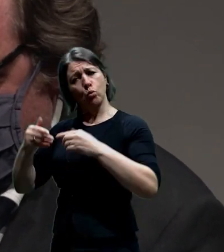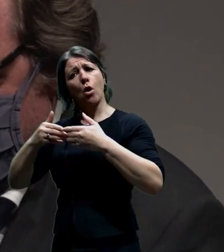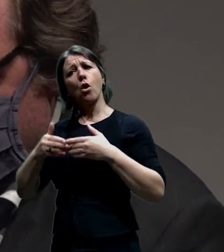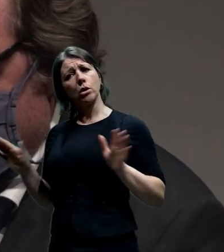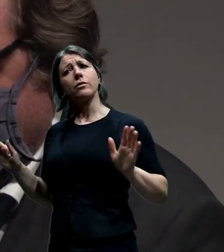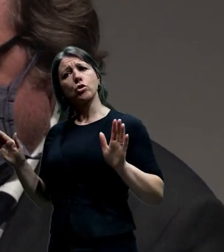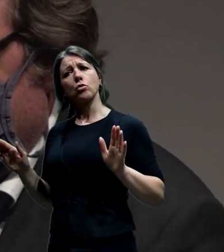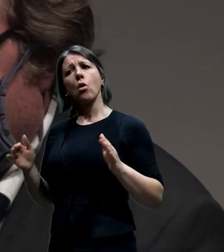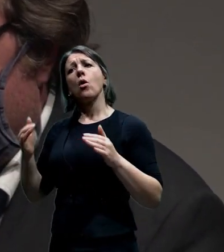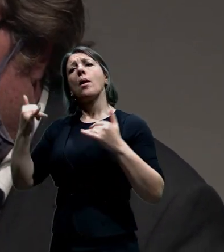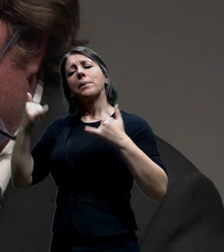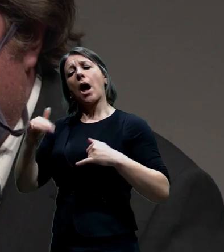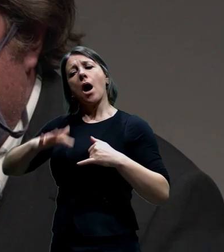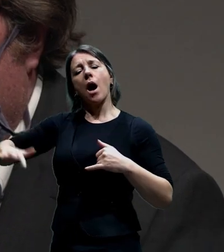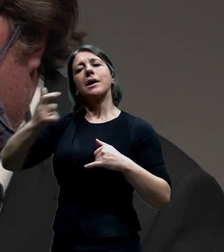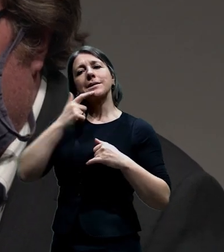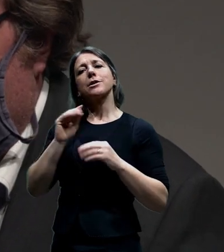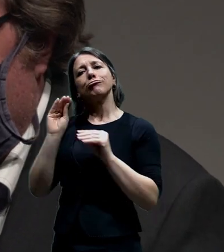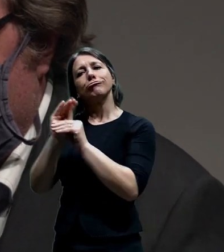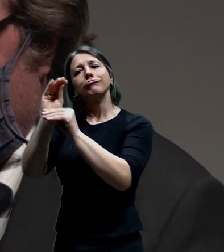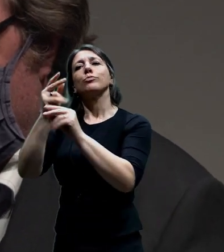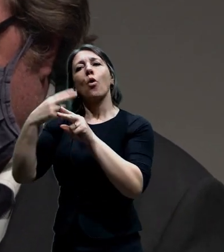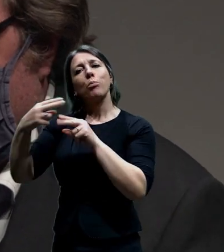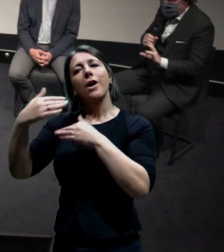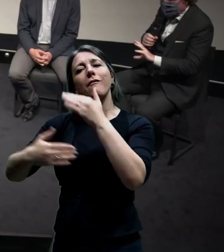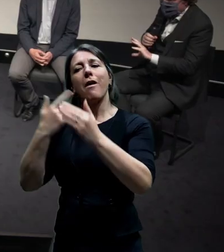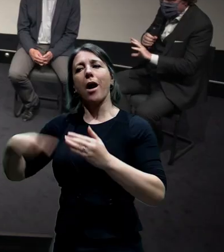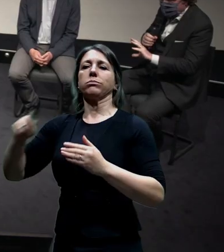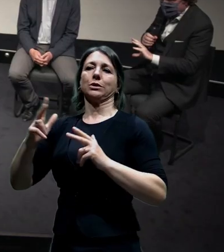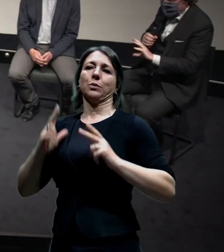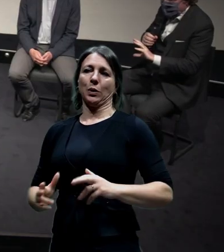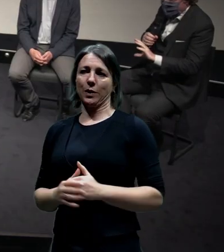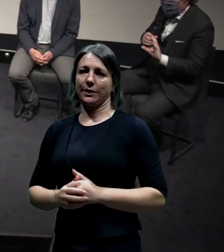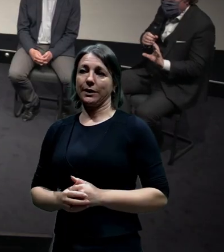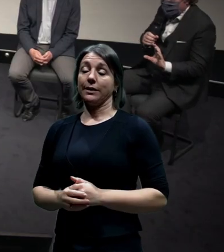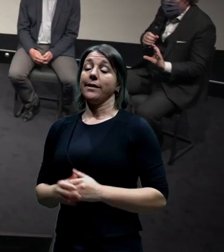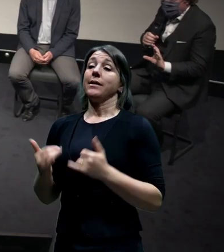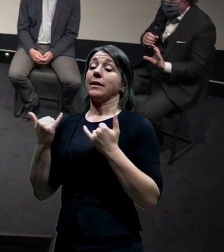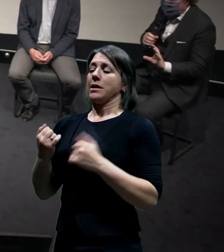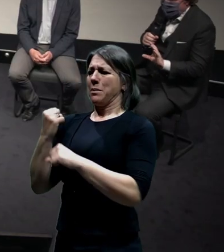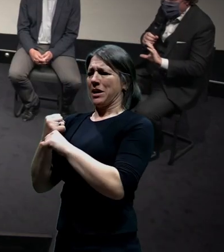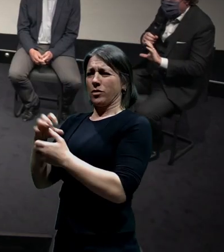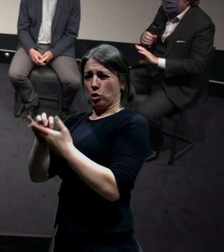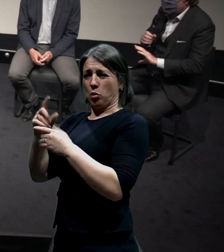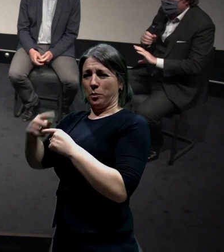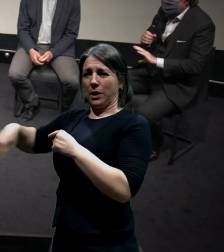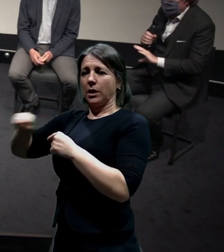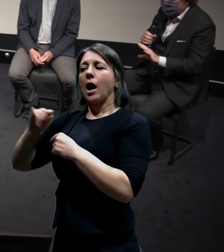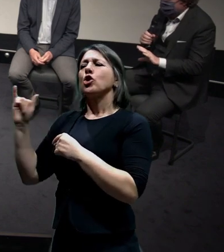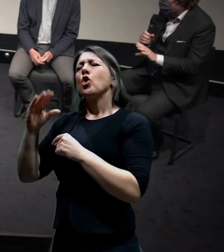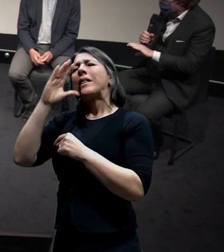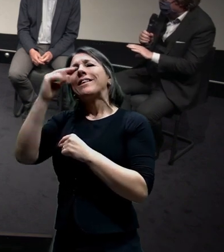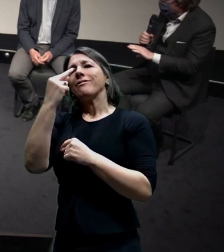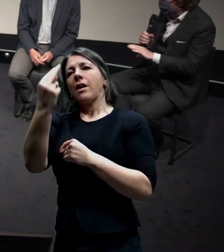rozvíjet město. A my jenom vlastně vycházíme trošku z toho, ti, co nás sledují, tak